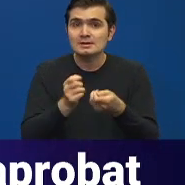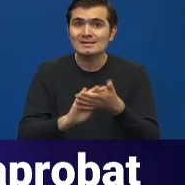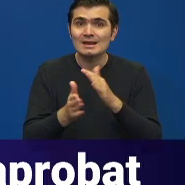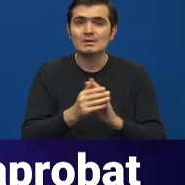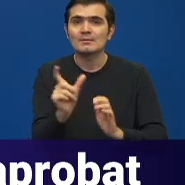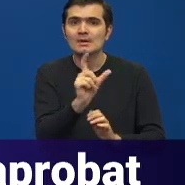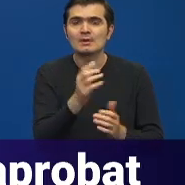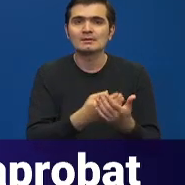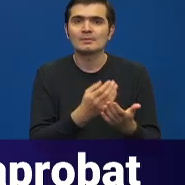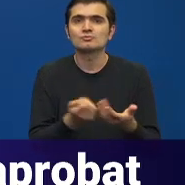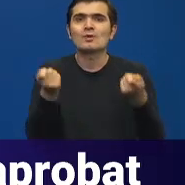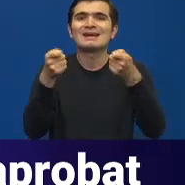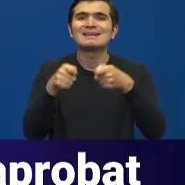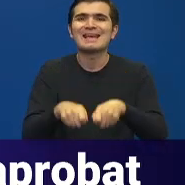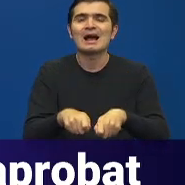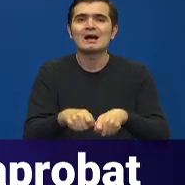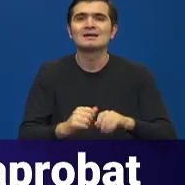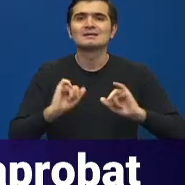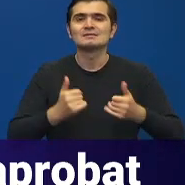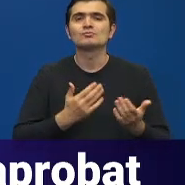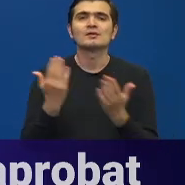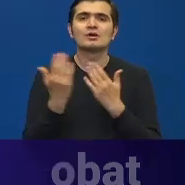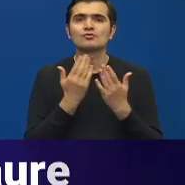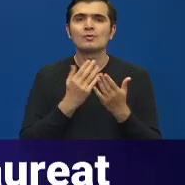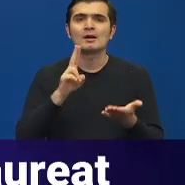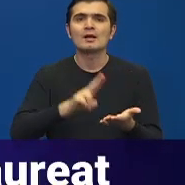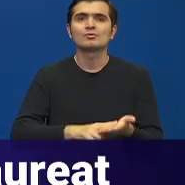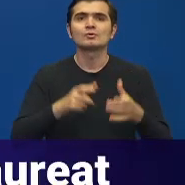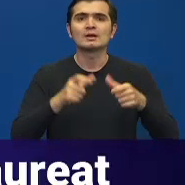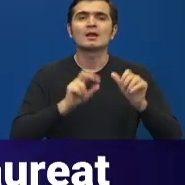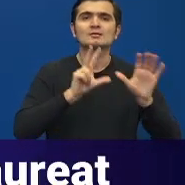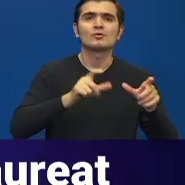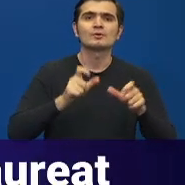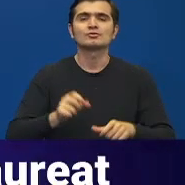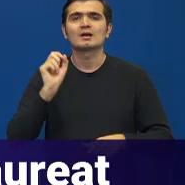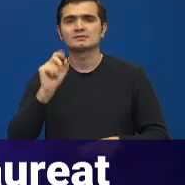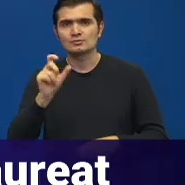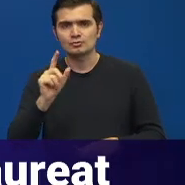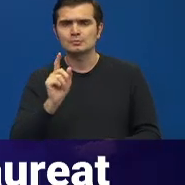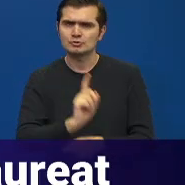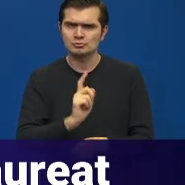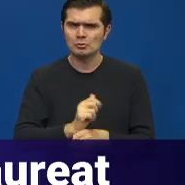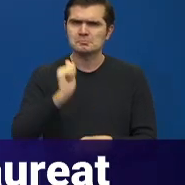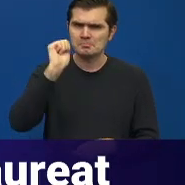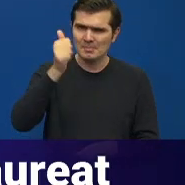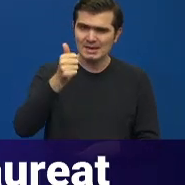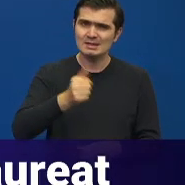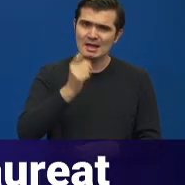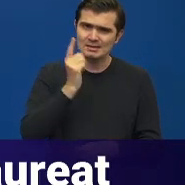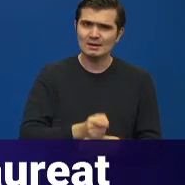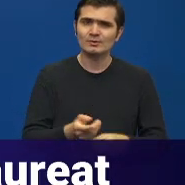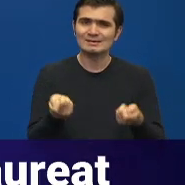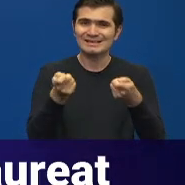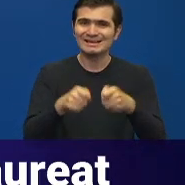situației școlare pentru clasele a 8-a și a 12-a. Toți pe 9 iunie, adică mâine, ar fi trebuit să se încheie